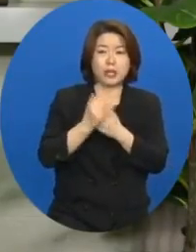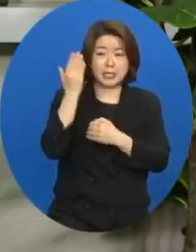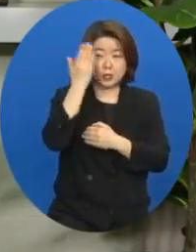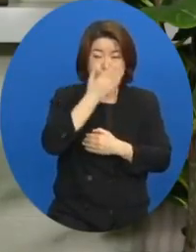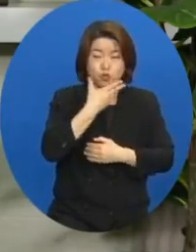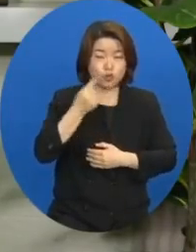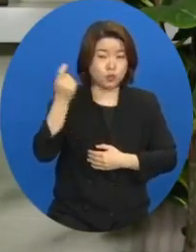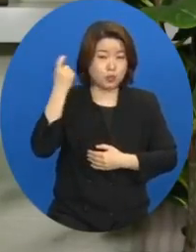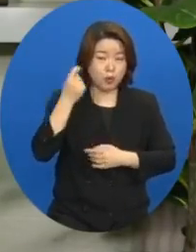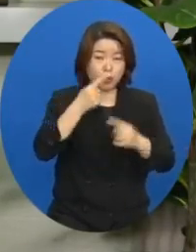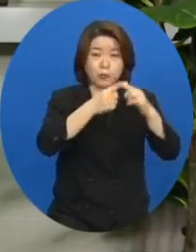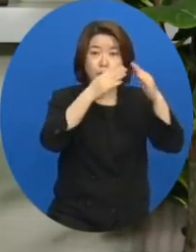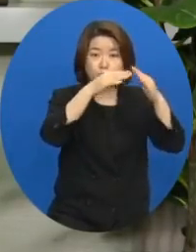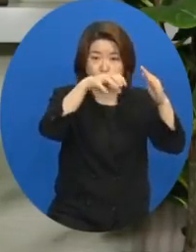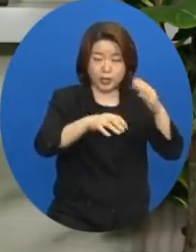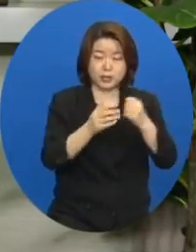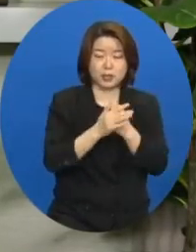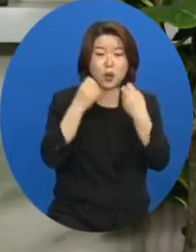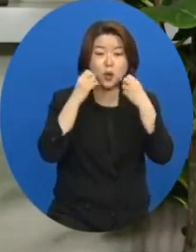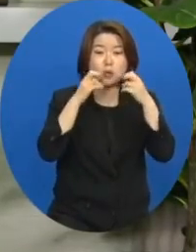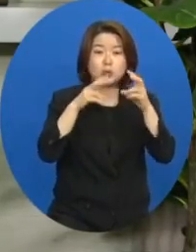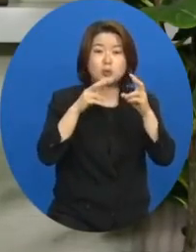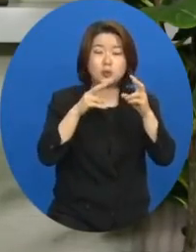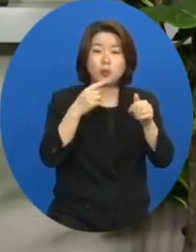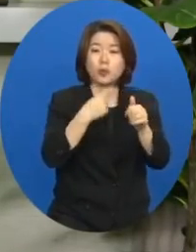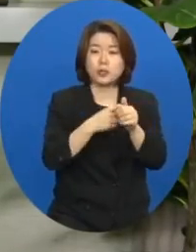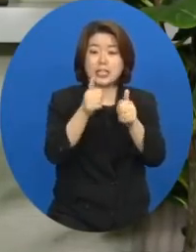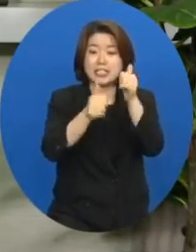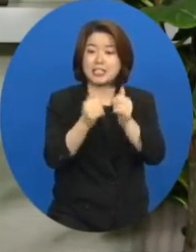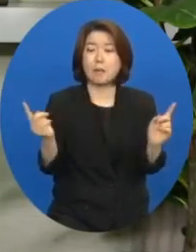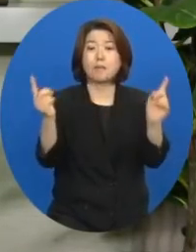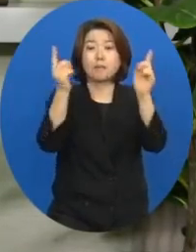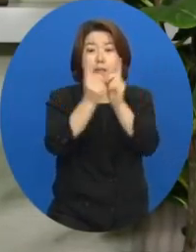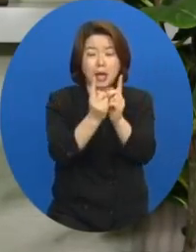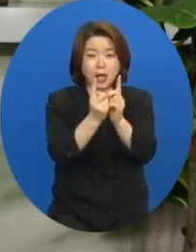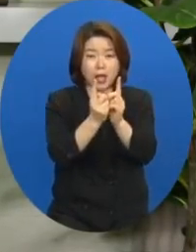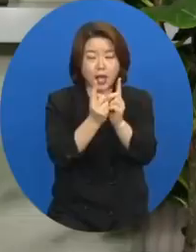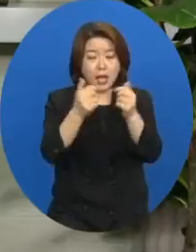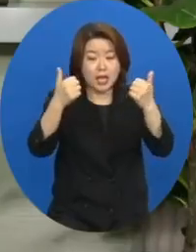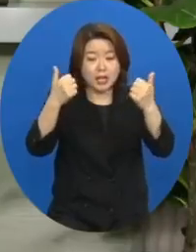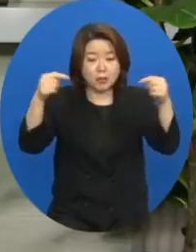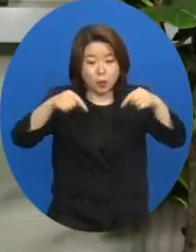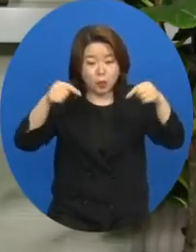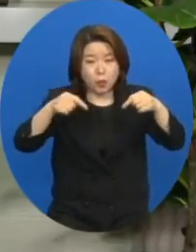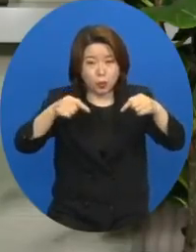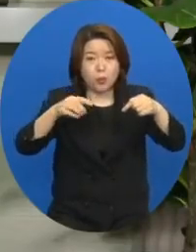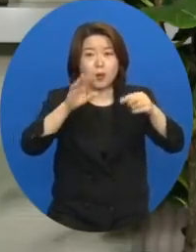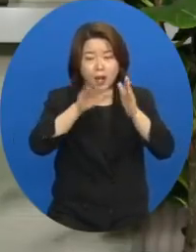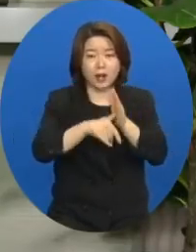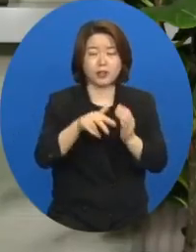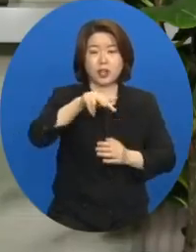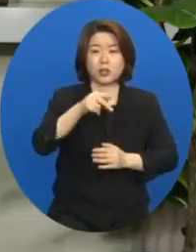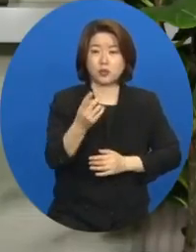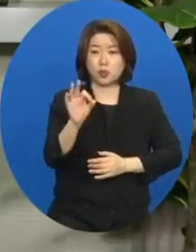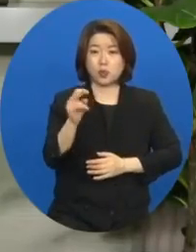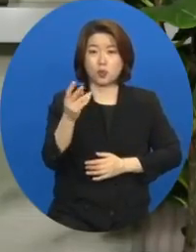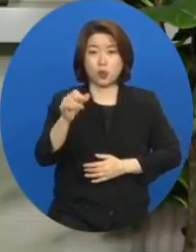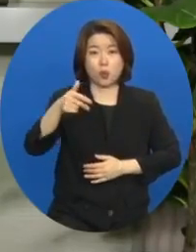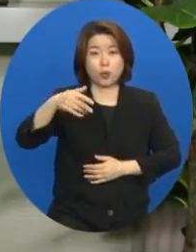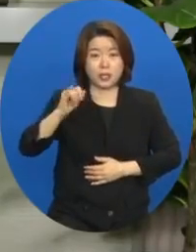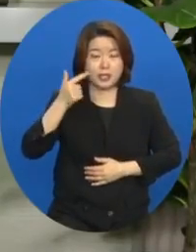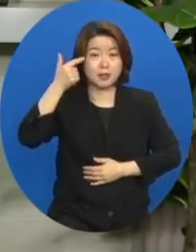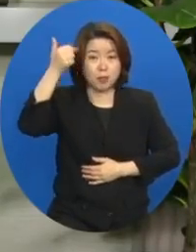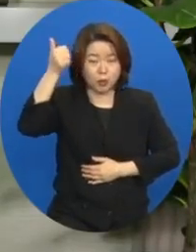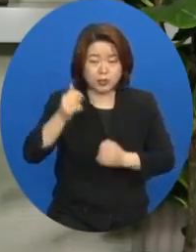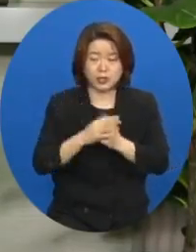선교사 면접을 하는 날이었답니다. 조용기 목사님께서 면접을 하셨는데